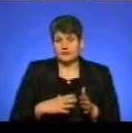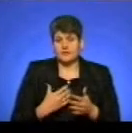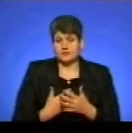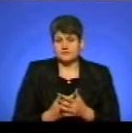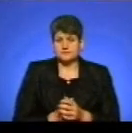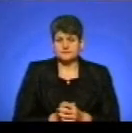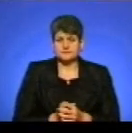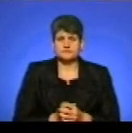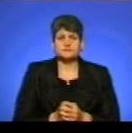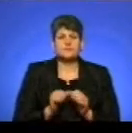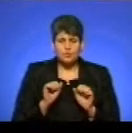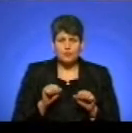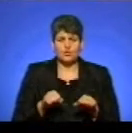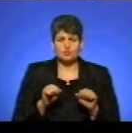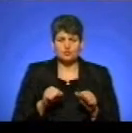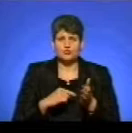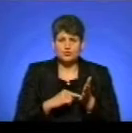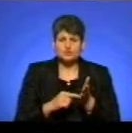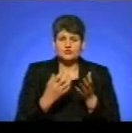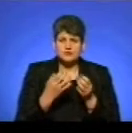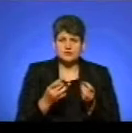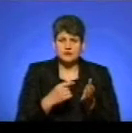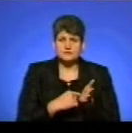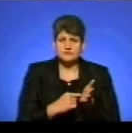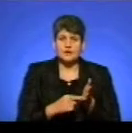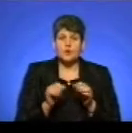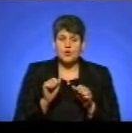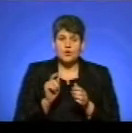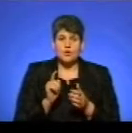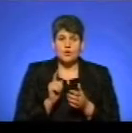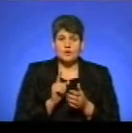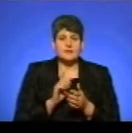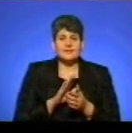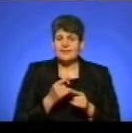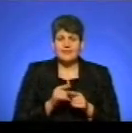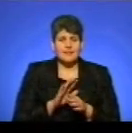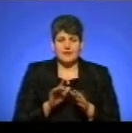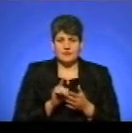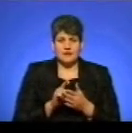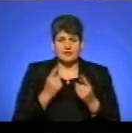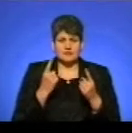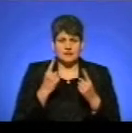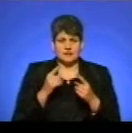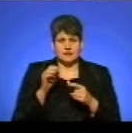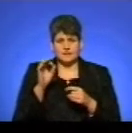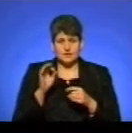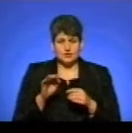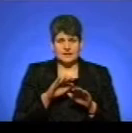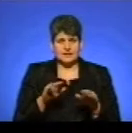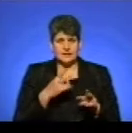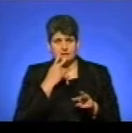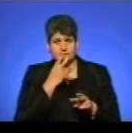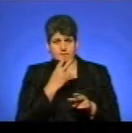Ну, можуть, ще раз наголошую, це не обов'язково. Ну, значний відсоток діток, які спостерігають, є свідками чи